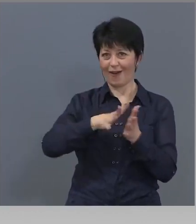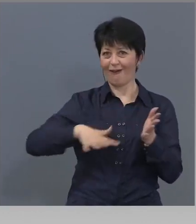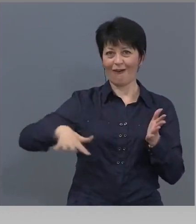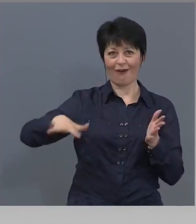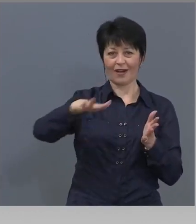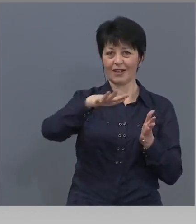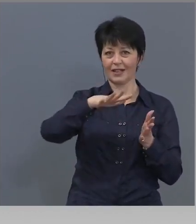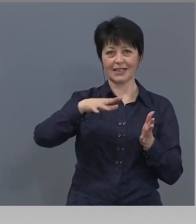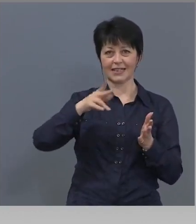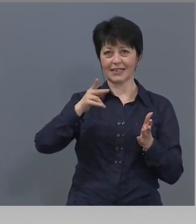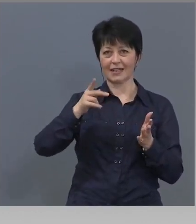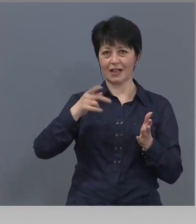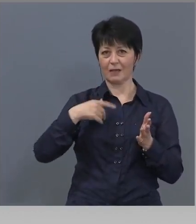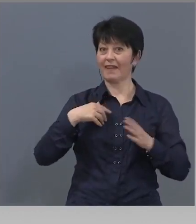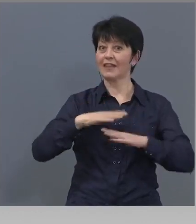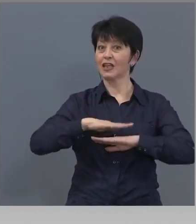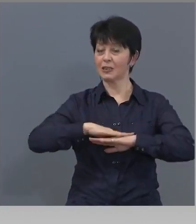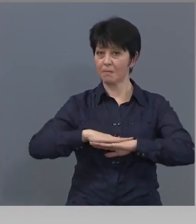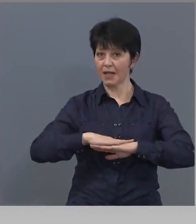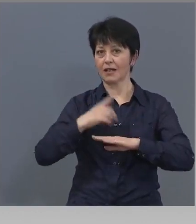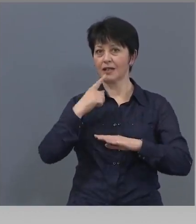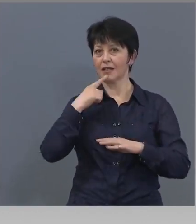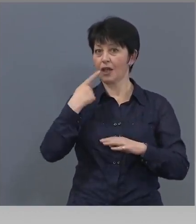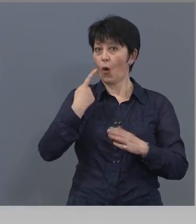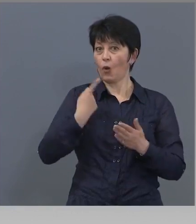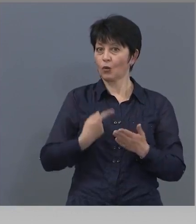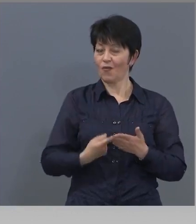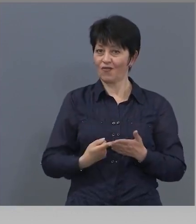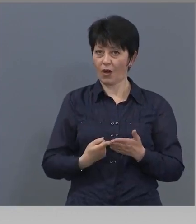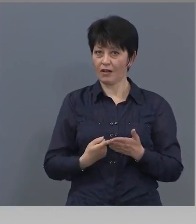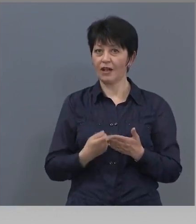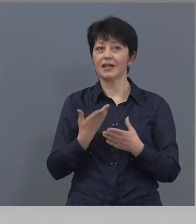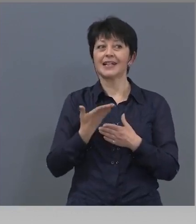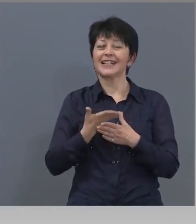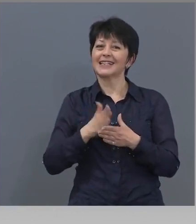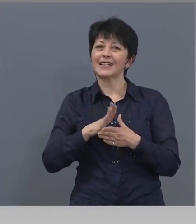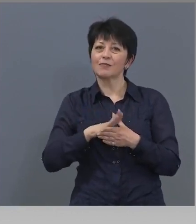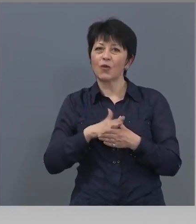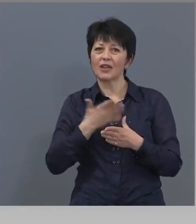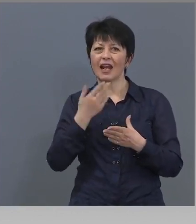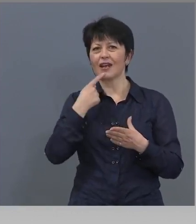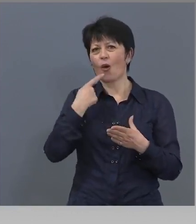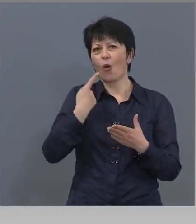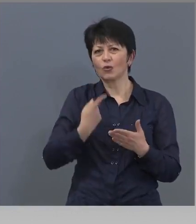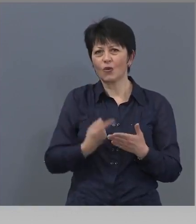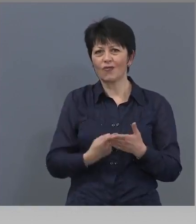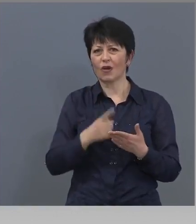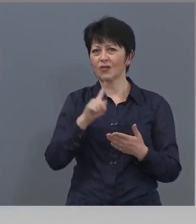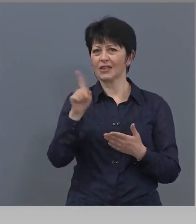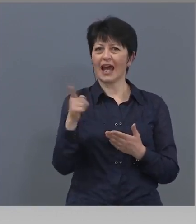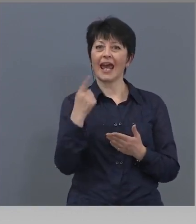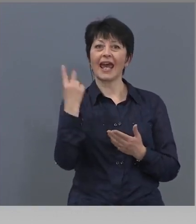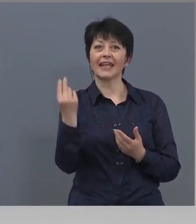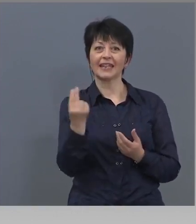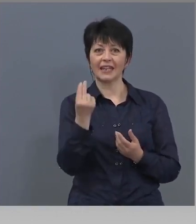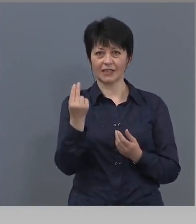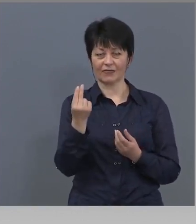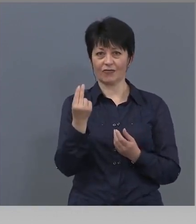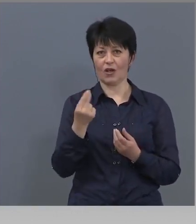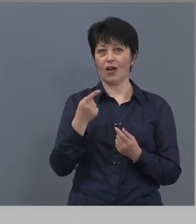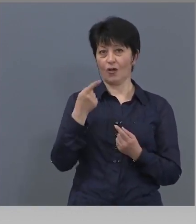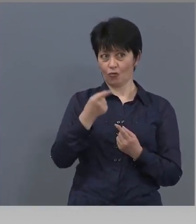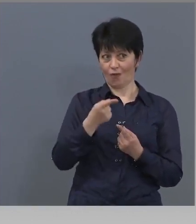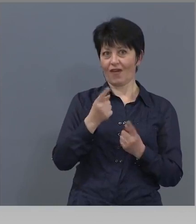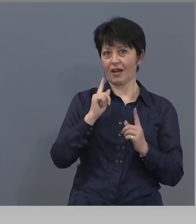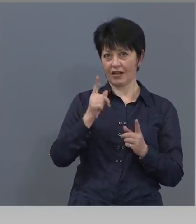само на това. В дни на пандемия основното послание е за споделена отговорност, за единство. Не беше ли редно българската